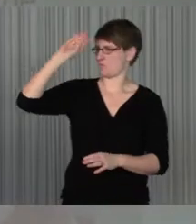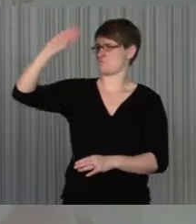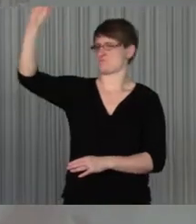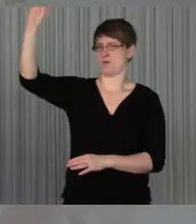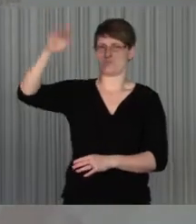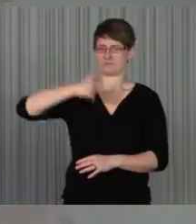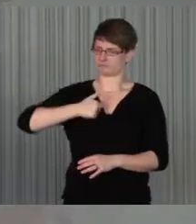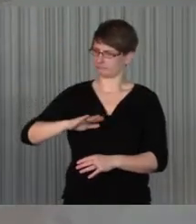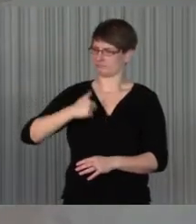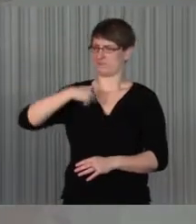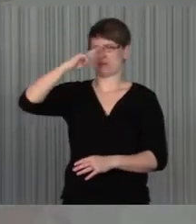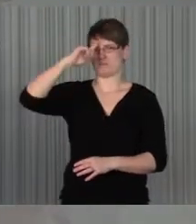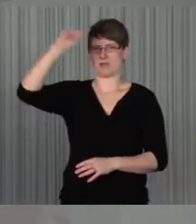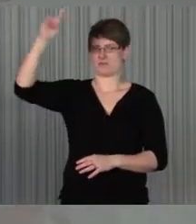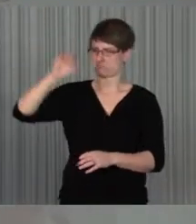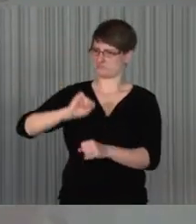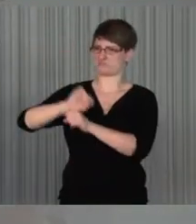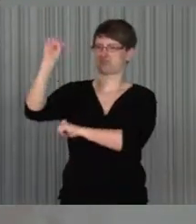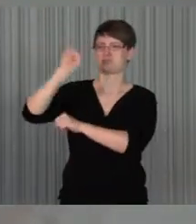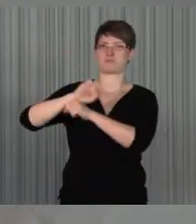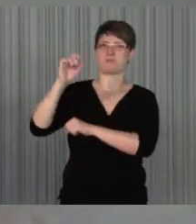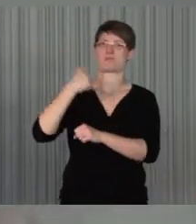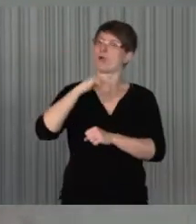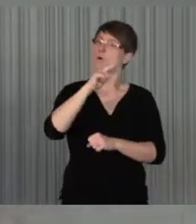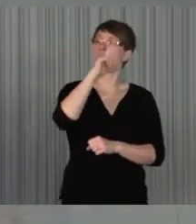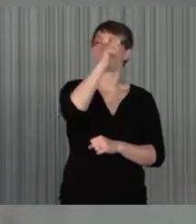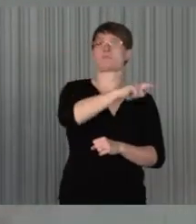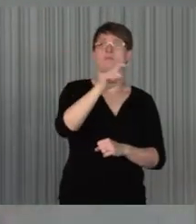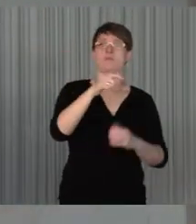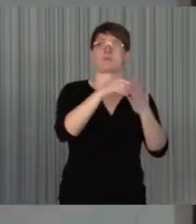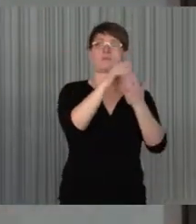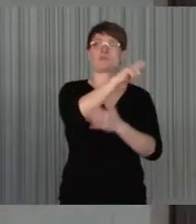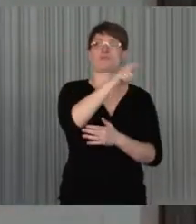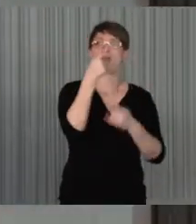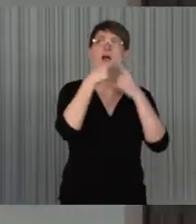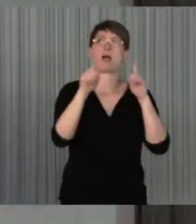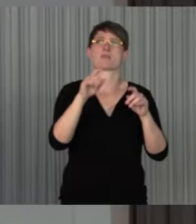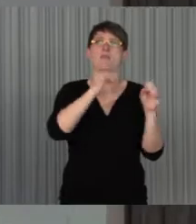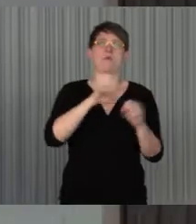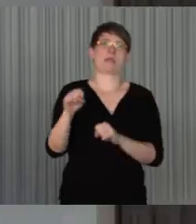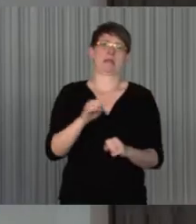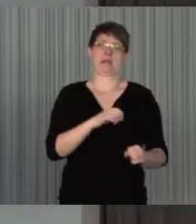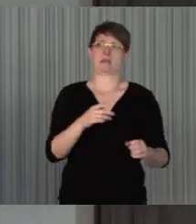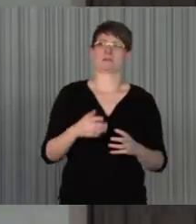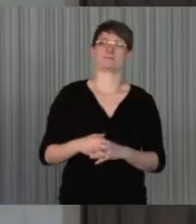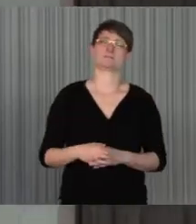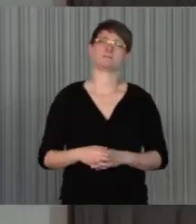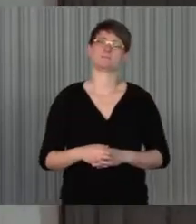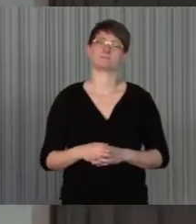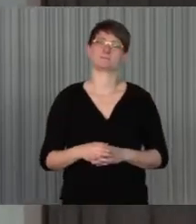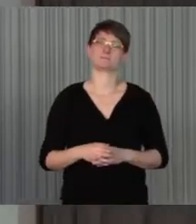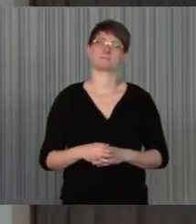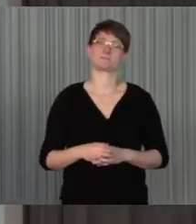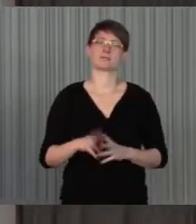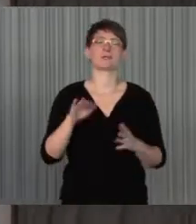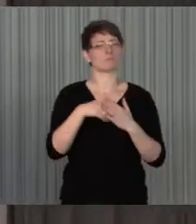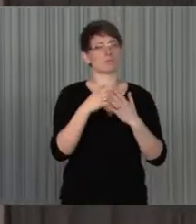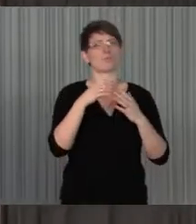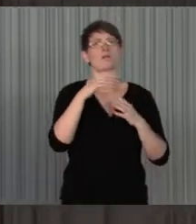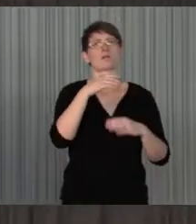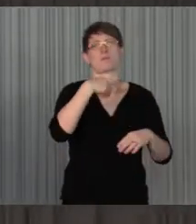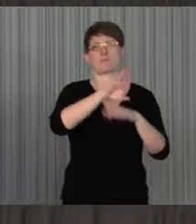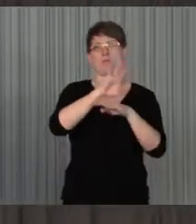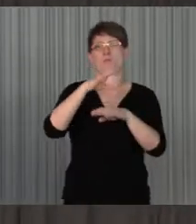sich zu Wort zu melden, ein anderes Bild von Behinderung in die Öffentlichkeit zu tragen. Also, da gibt es ganz viele